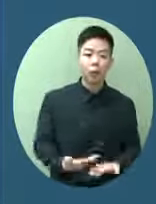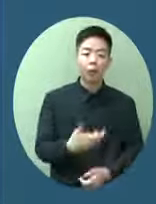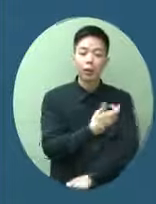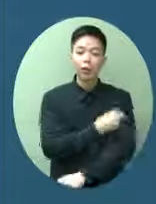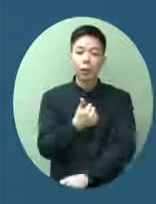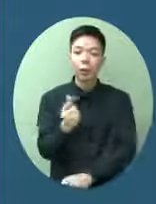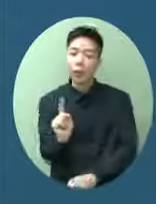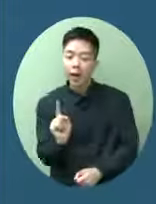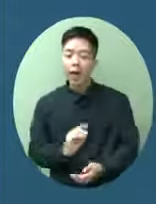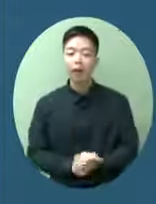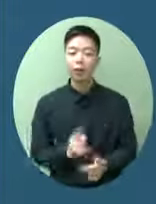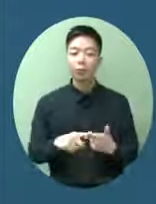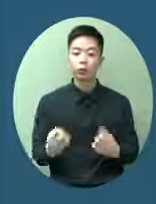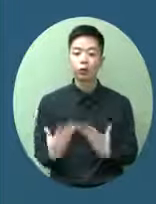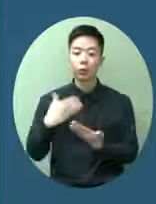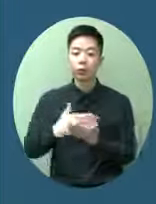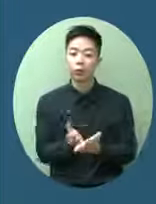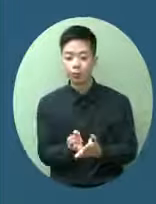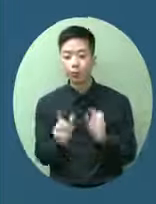是跟他打針的